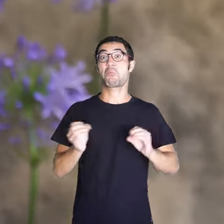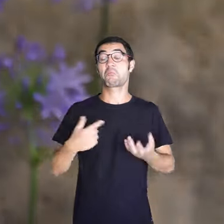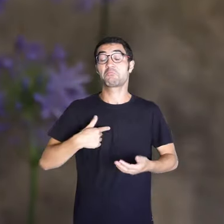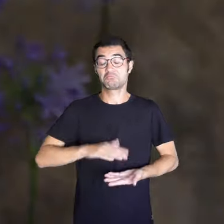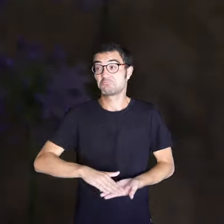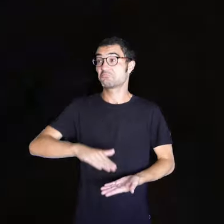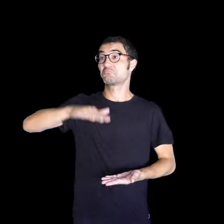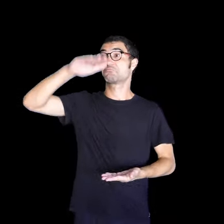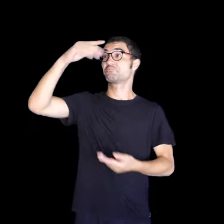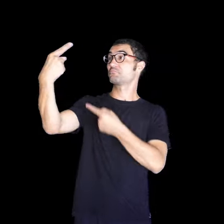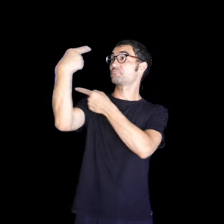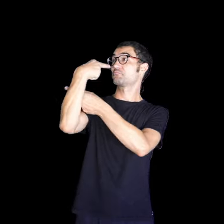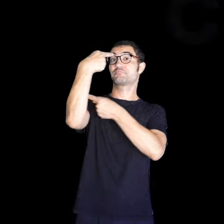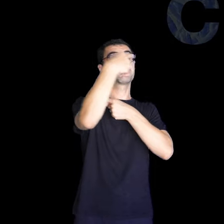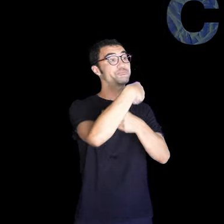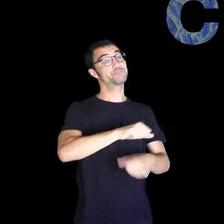el que me manaven.